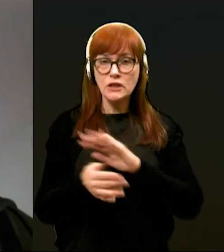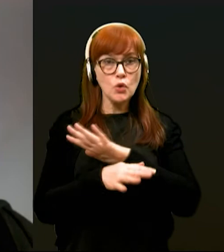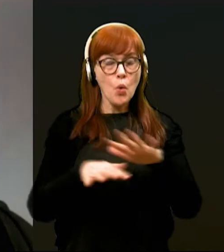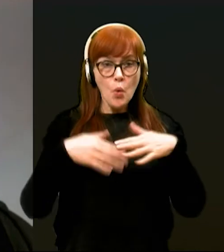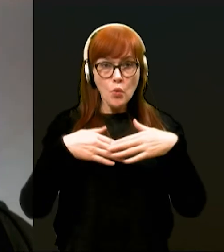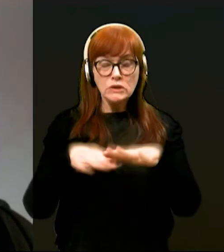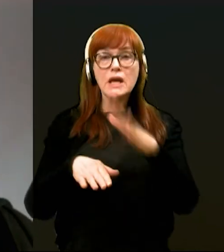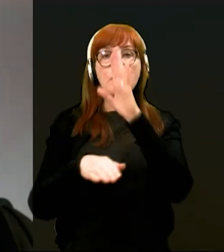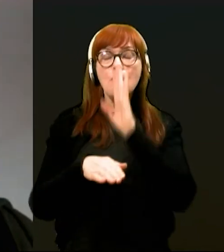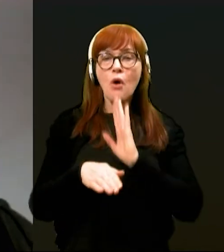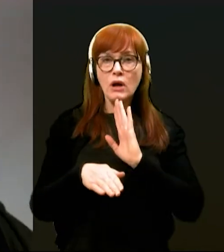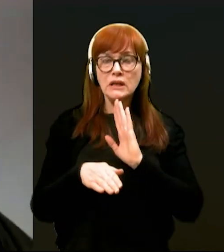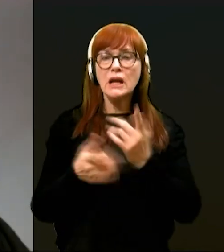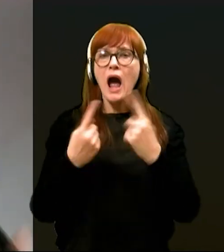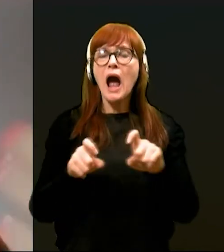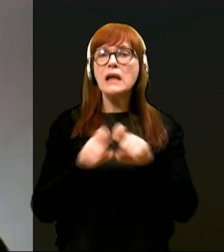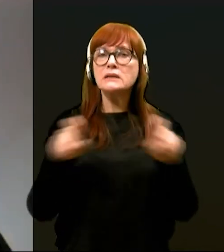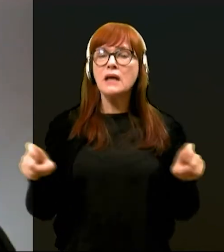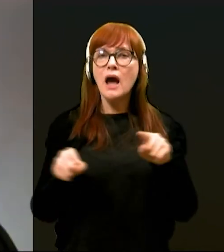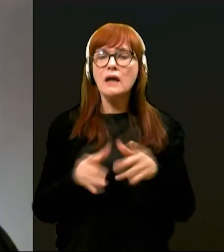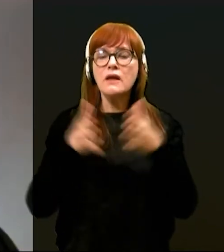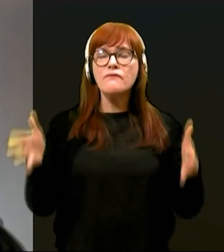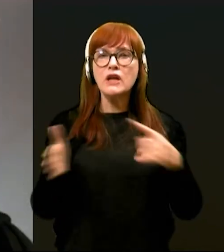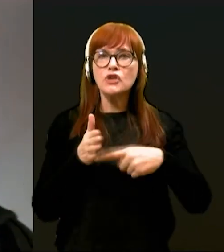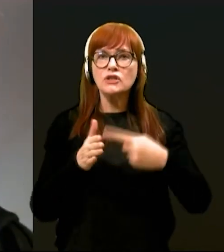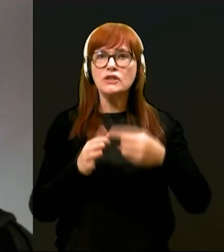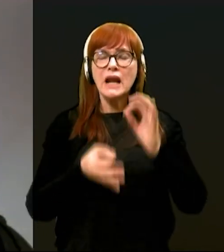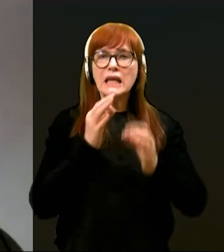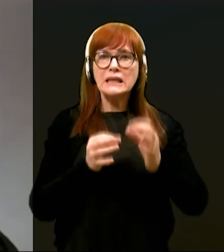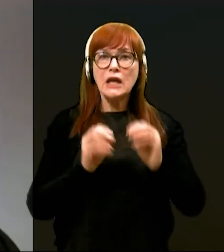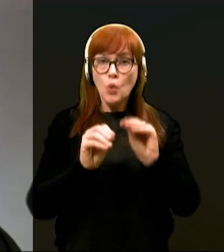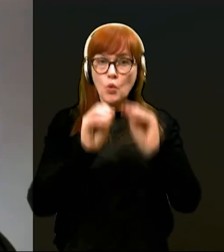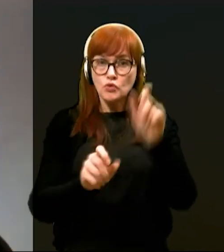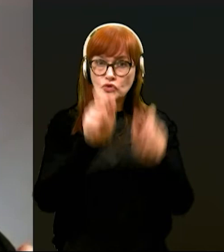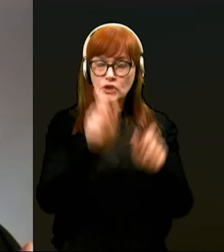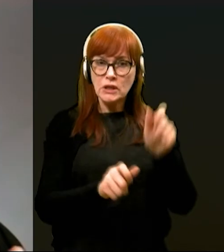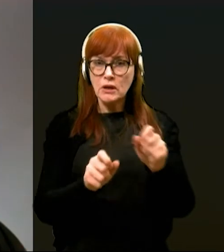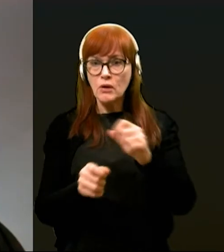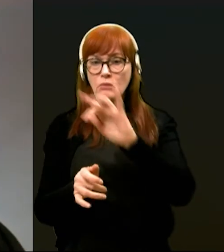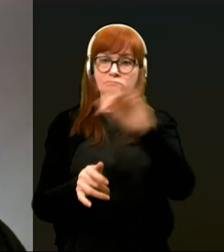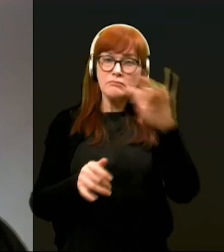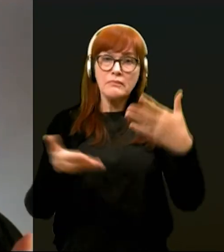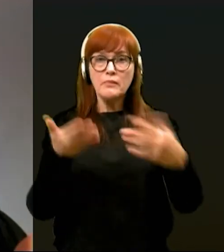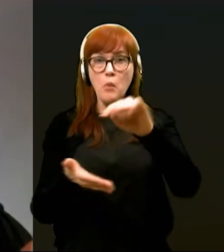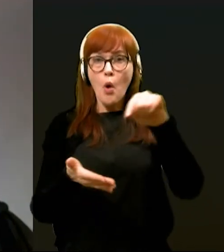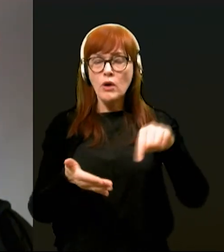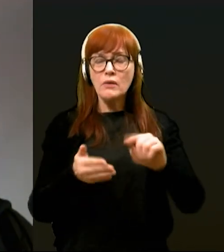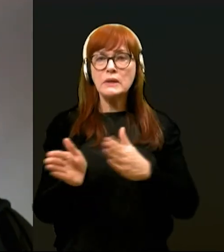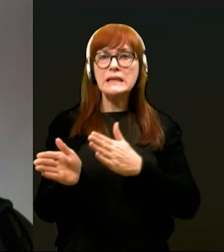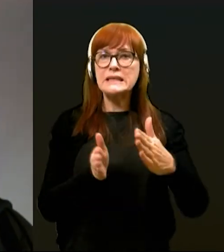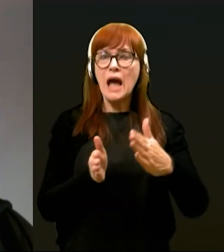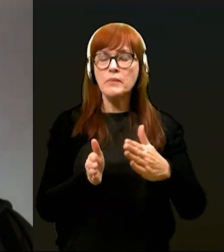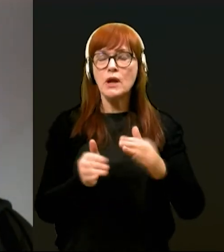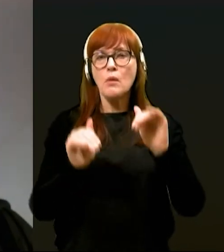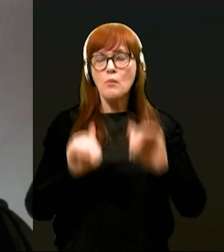v ponedeljak, ali bo zaradi recimo tega večjega števila testiranih učiteljev ponekod prišlo, da zamika in bi kdo moral iti v